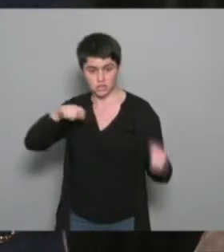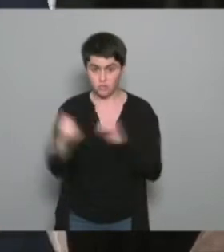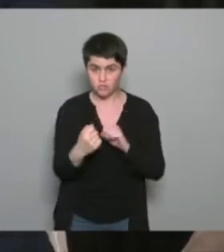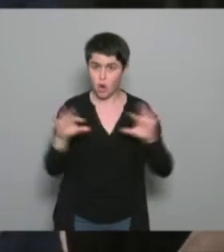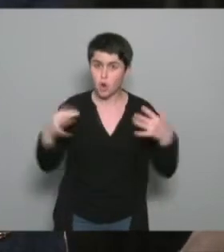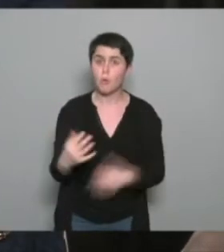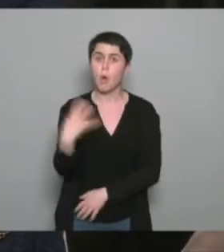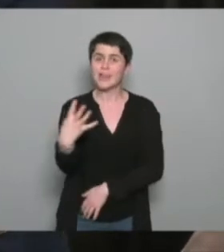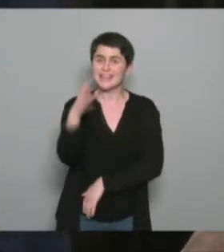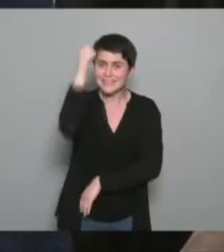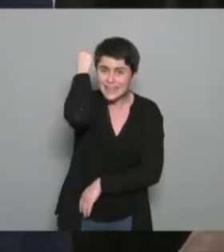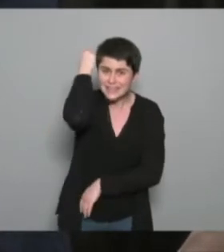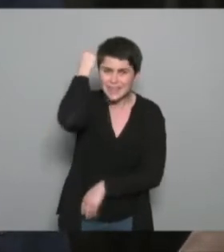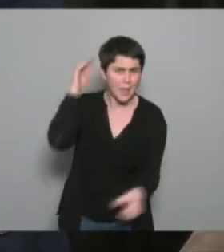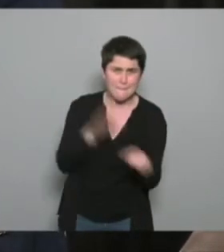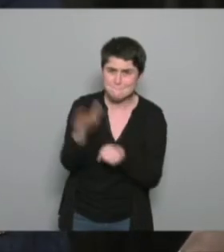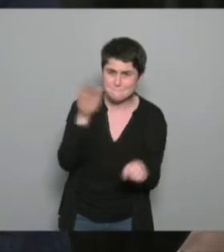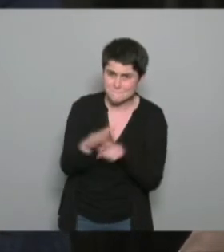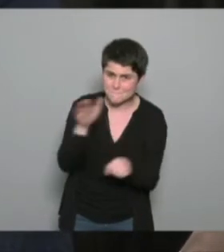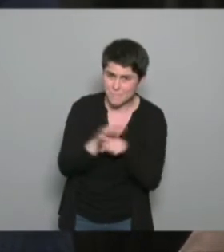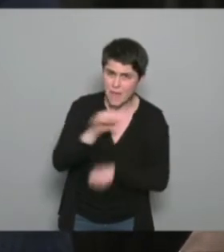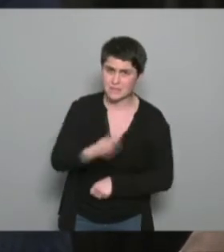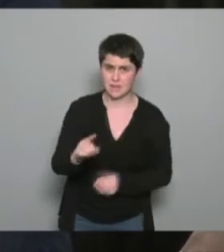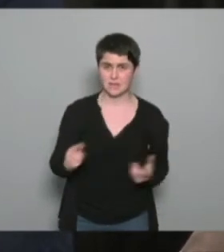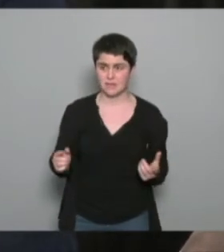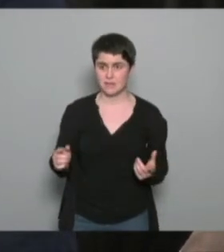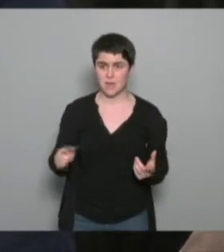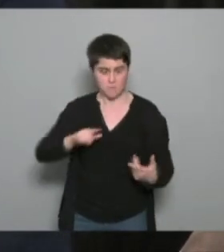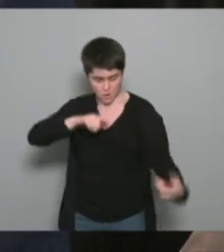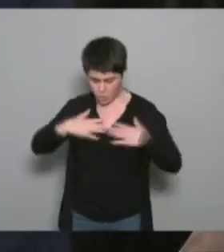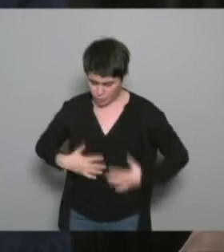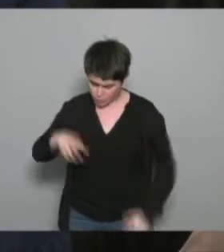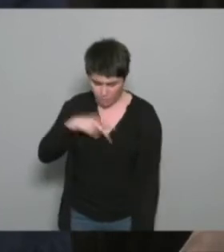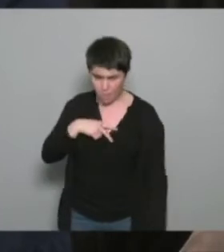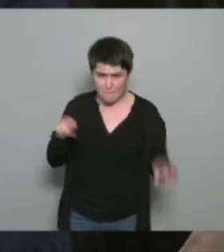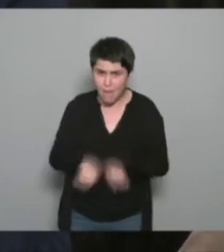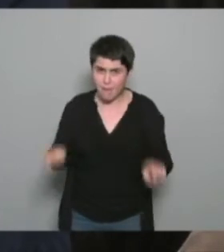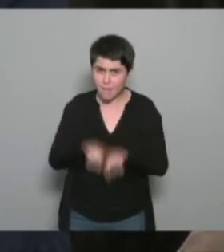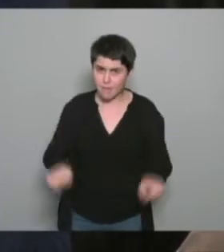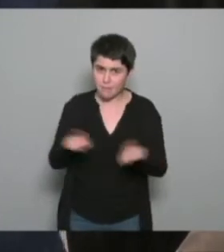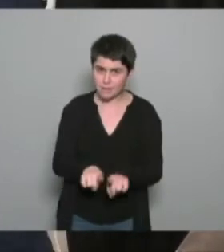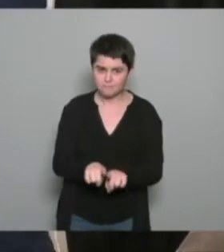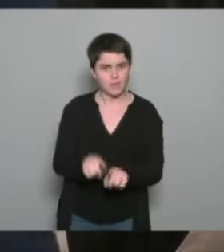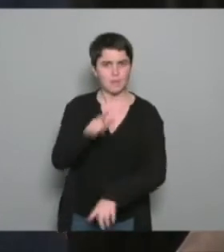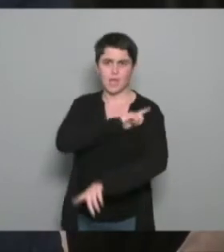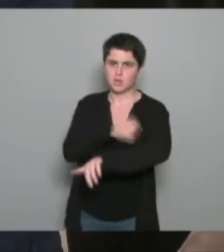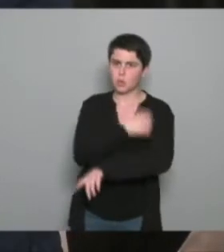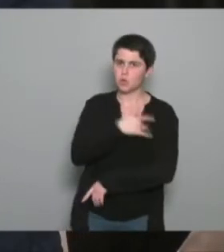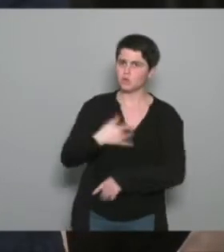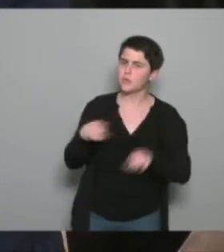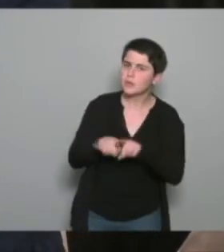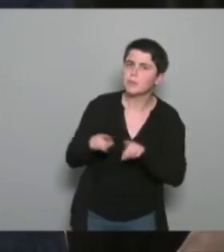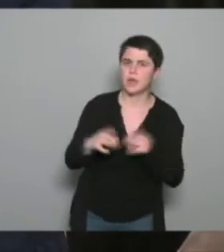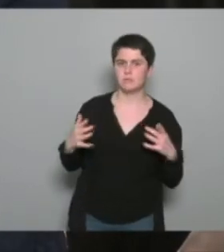suffi j'ai toujours rien changé et bien en matière de sentier ça veut dire quoi ? ça veut dire que il faut intégrer ça de dire que pour modifier mon